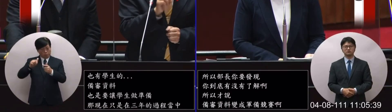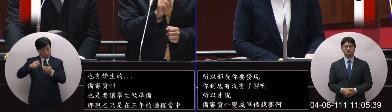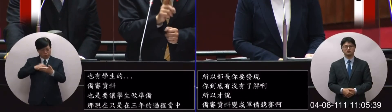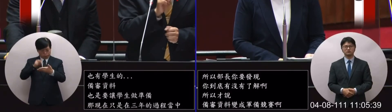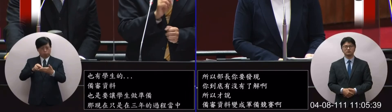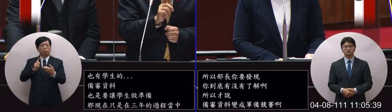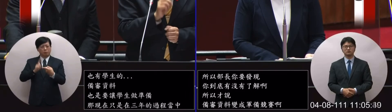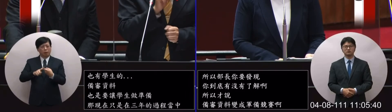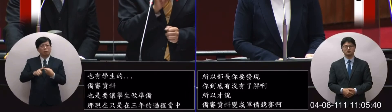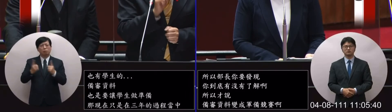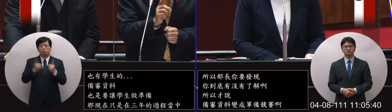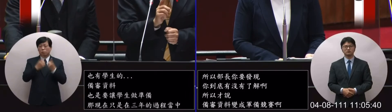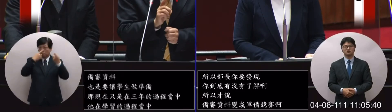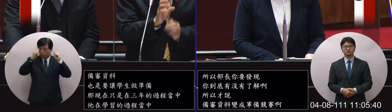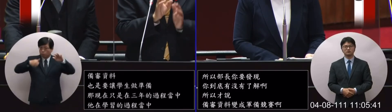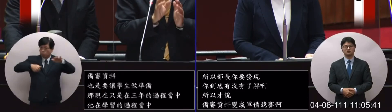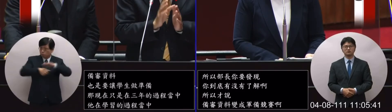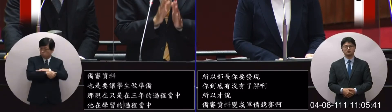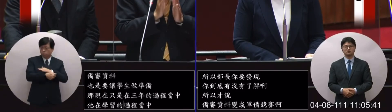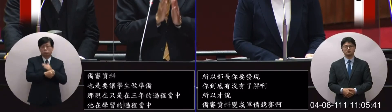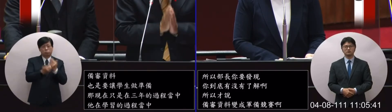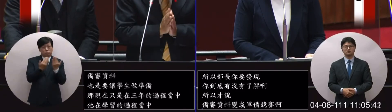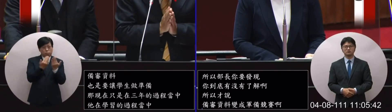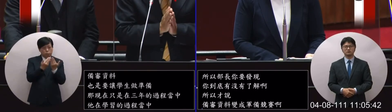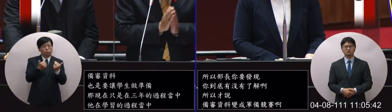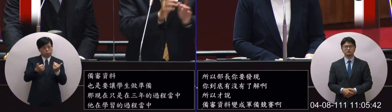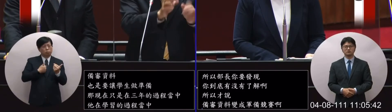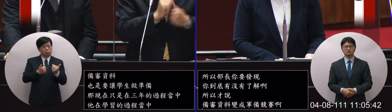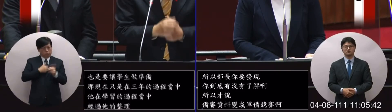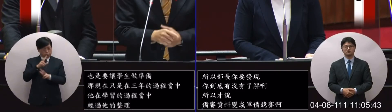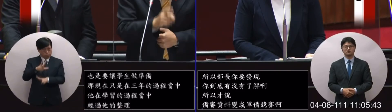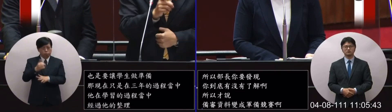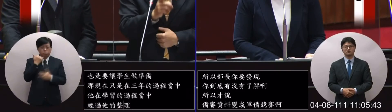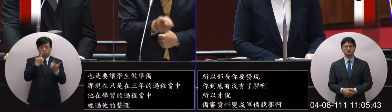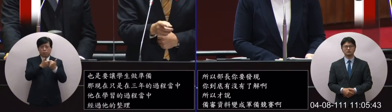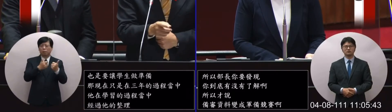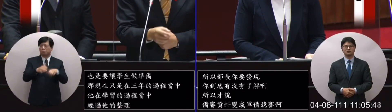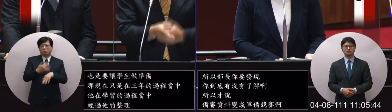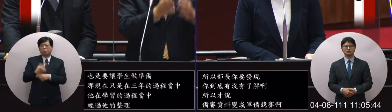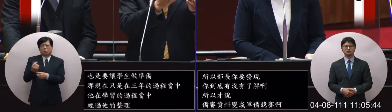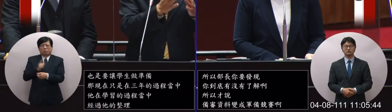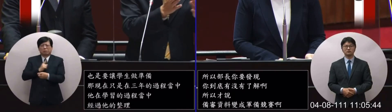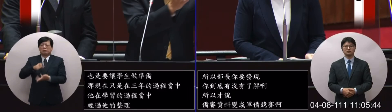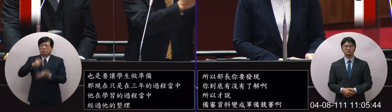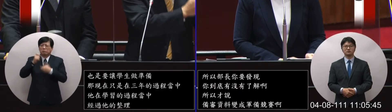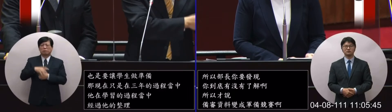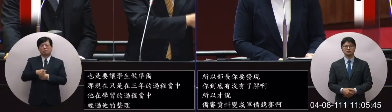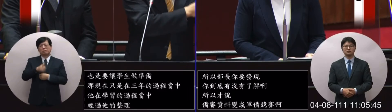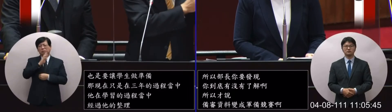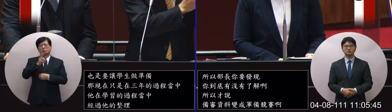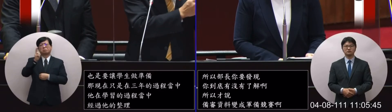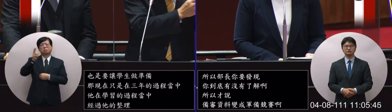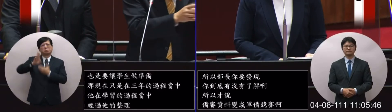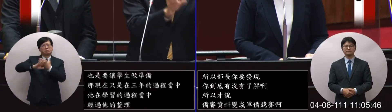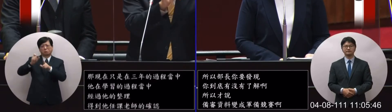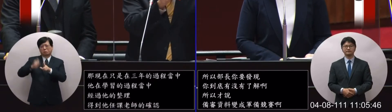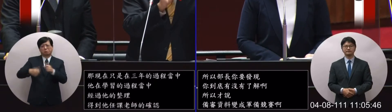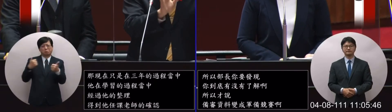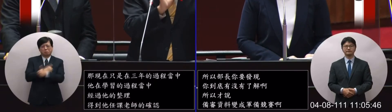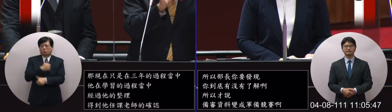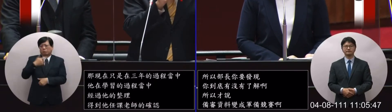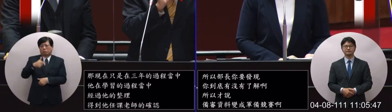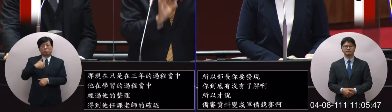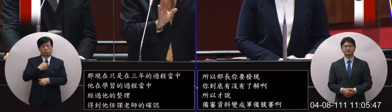的確認這個對大學的入學啊其實是一個更真實才不會落入委員所講的這個什麼請外面來代工